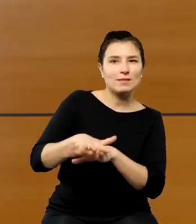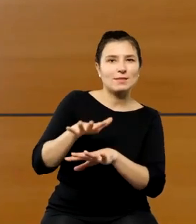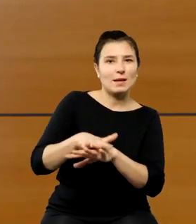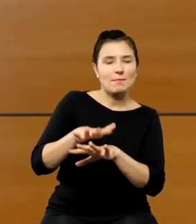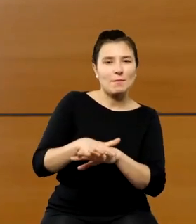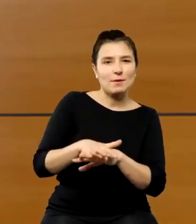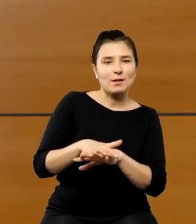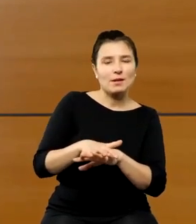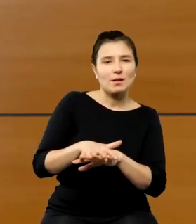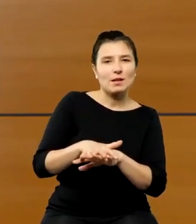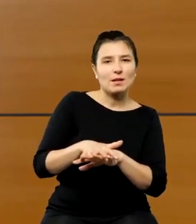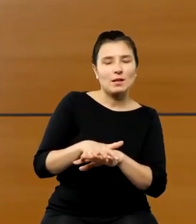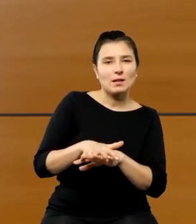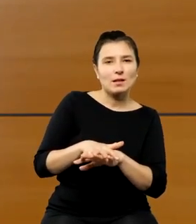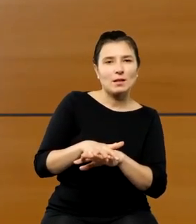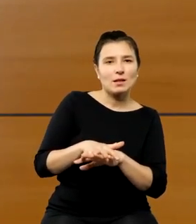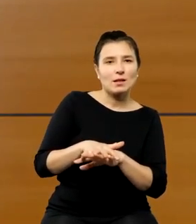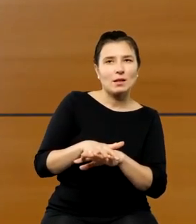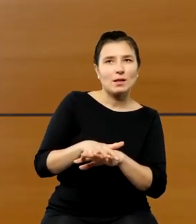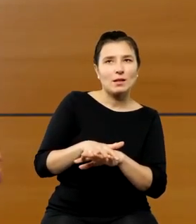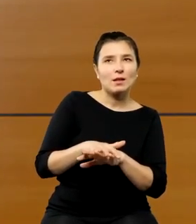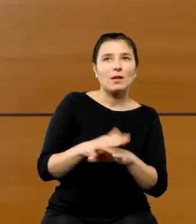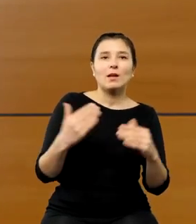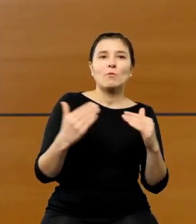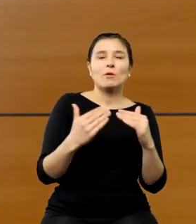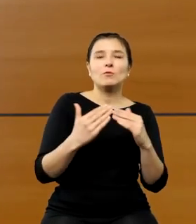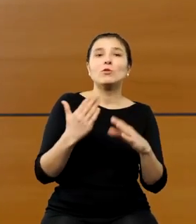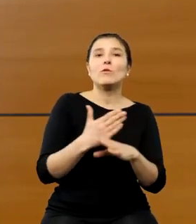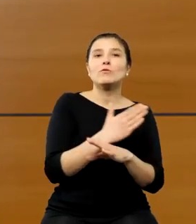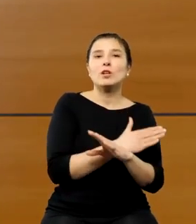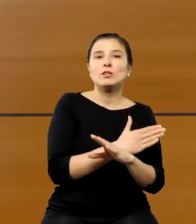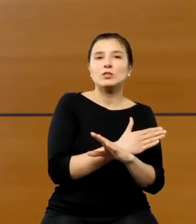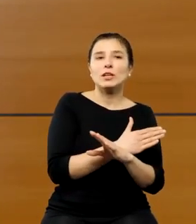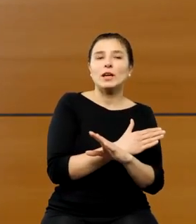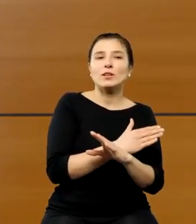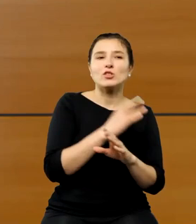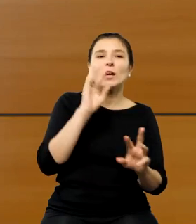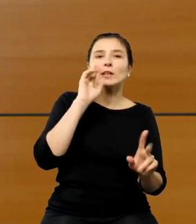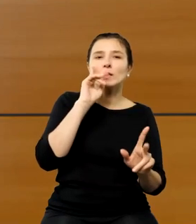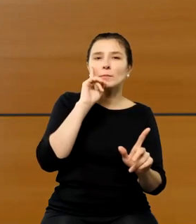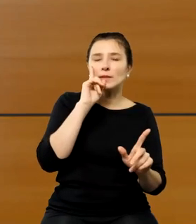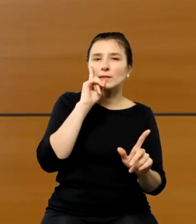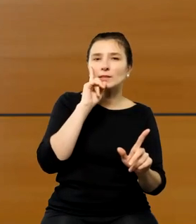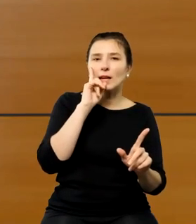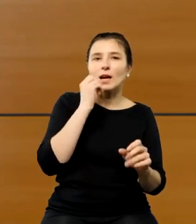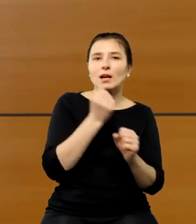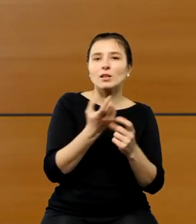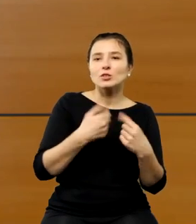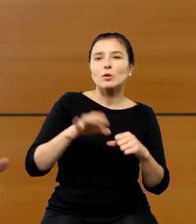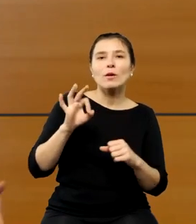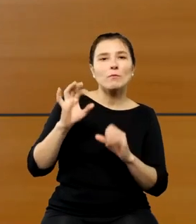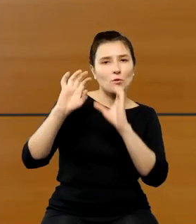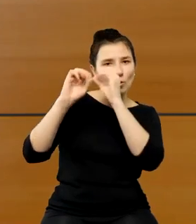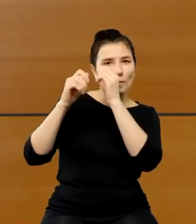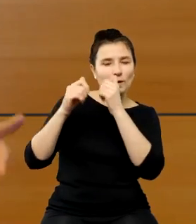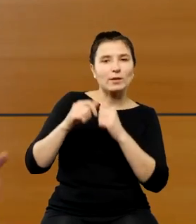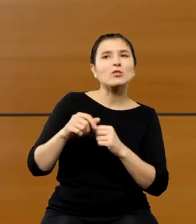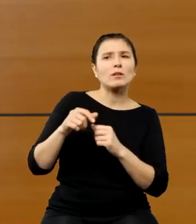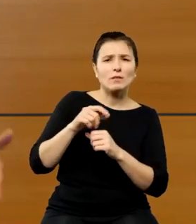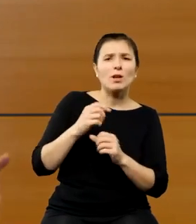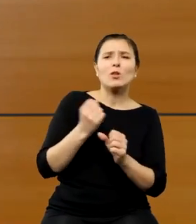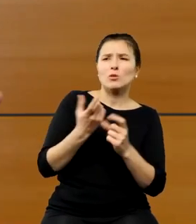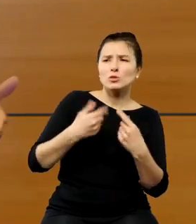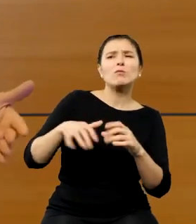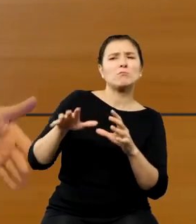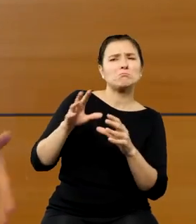opozycji trochę do dotychczasowej wittenberskiej interpretacji dzieła Kopernika, gdzie przyjmowano go, ale raczej w